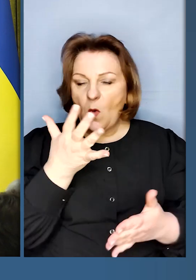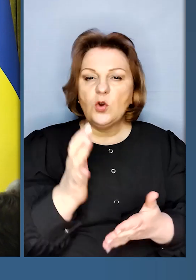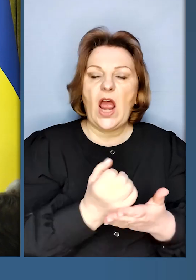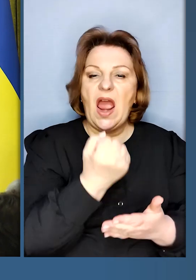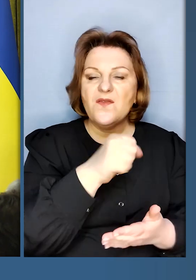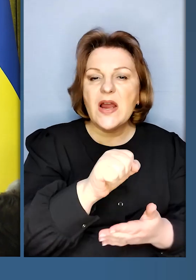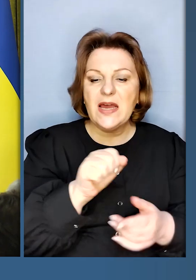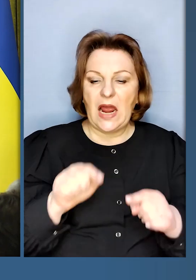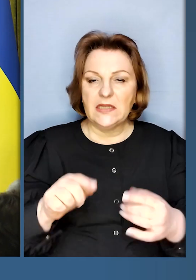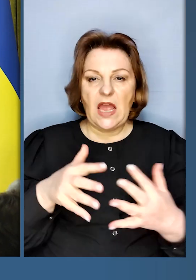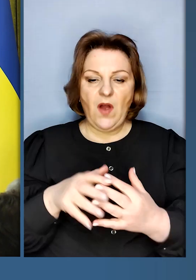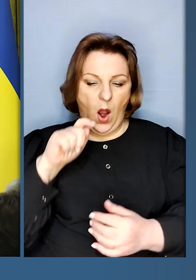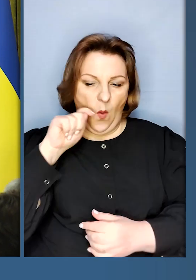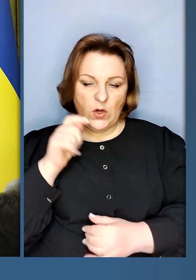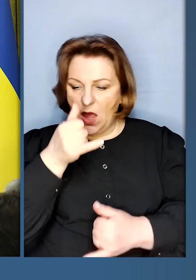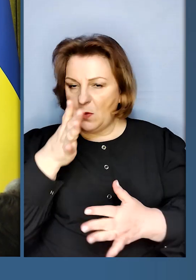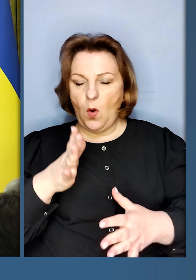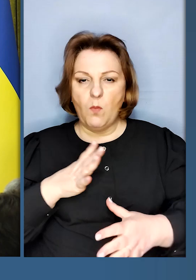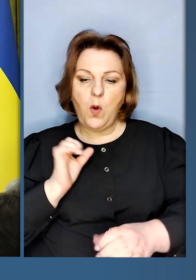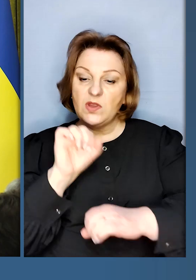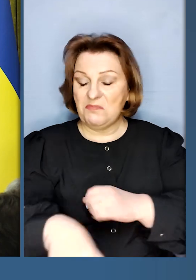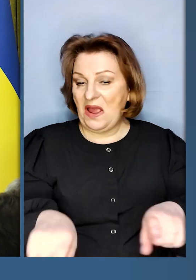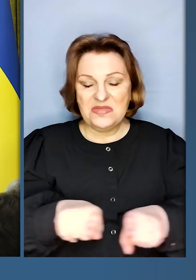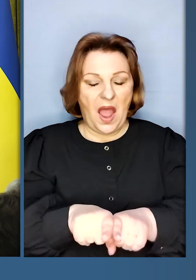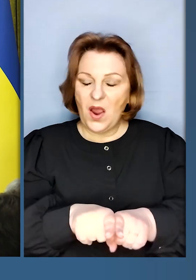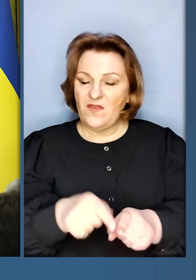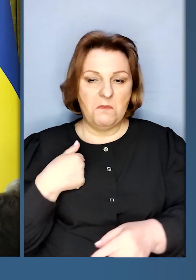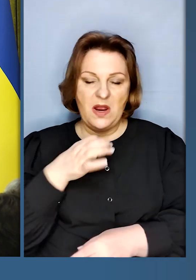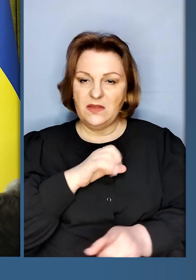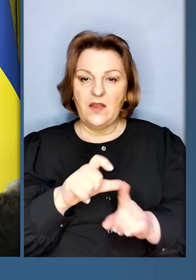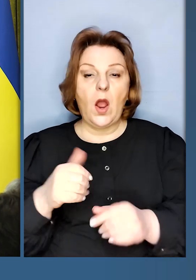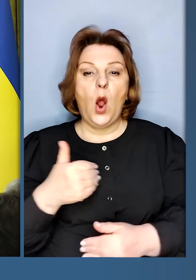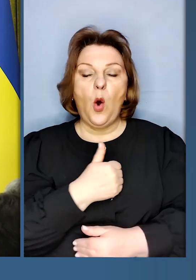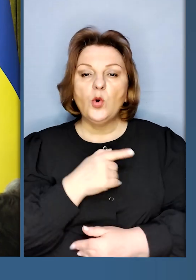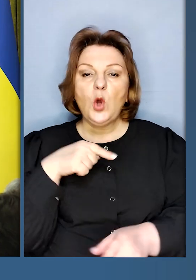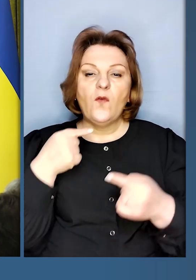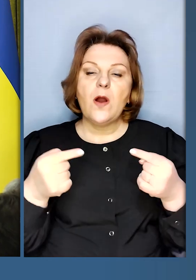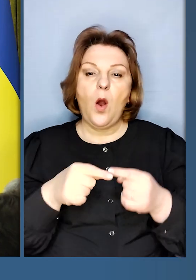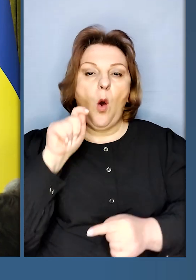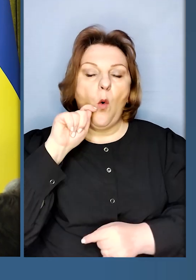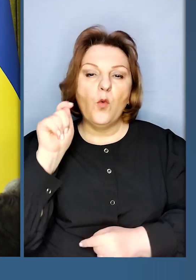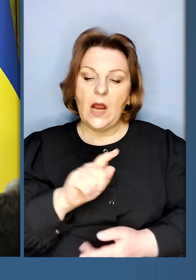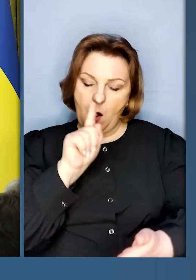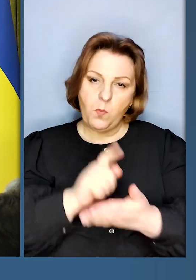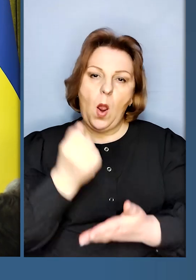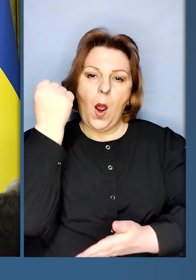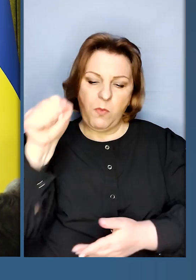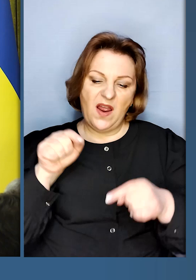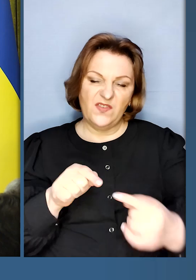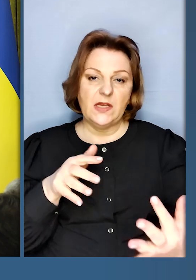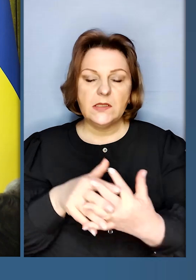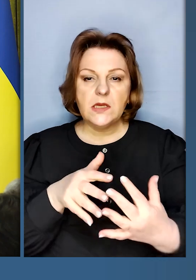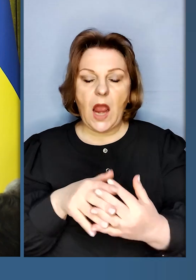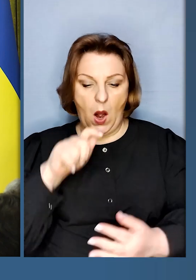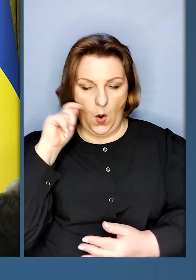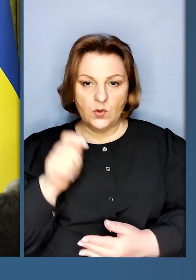війни, а Україна не повинна бути переможена. Такої мови вживають. Я можу говорити однозначно, Україна мусить перемогти в